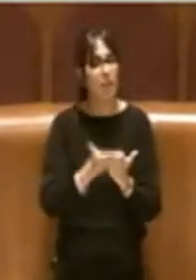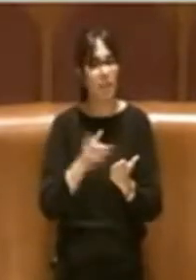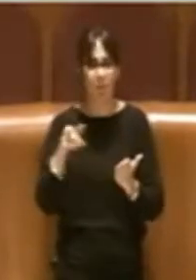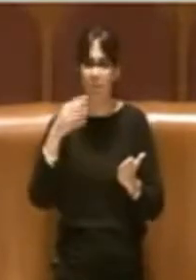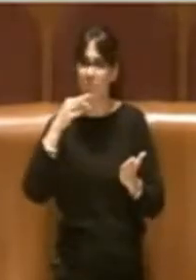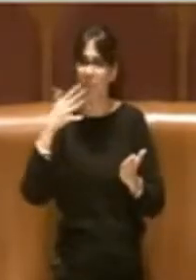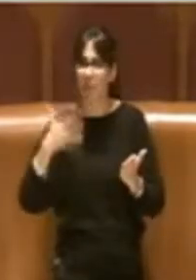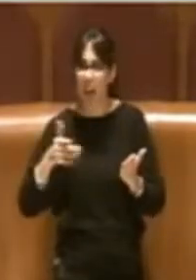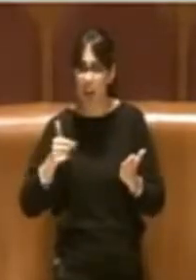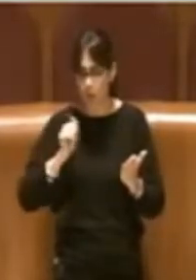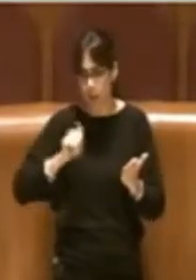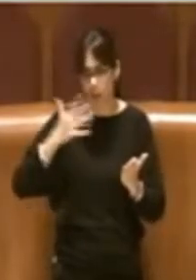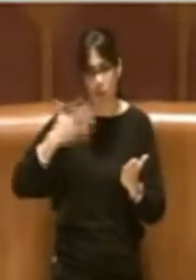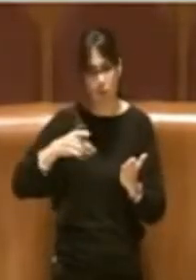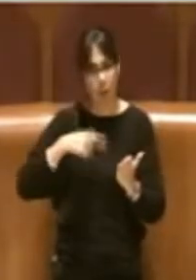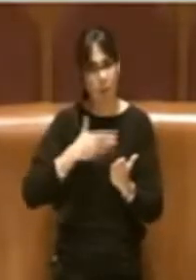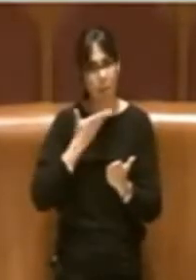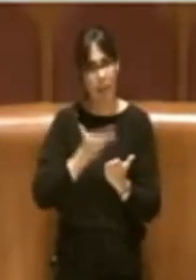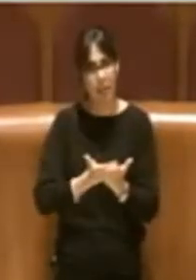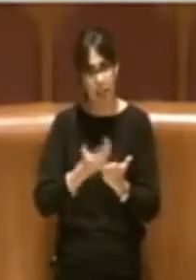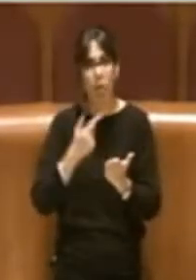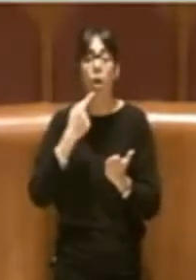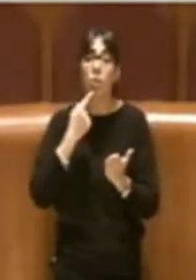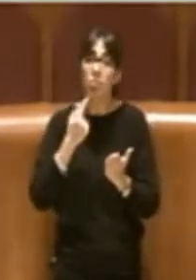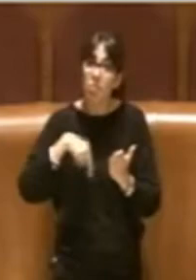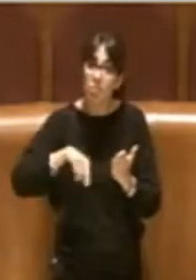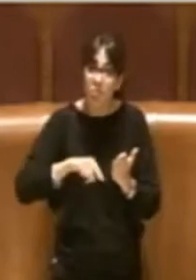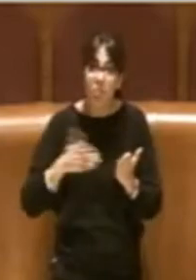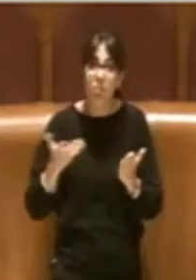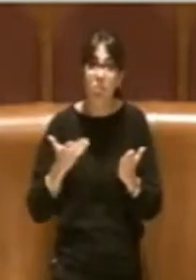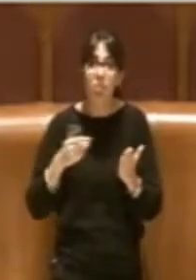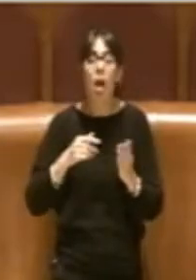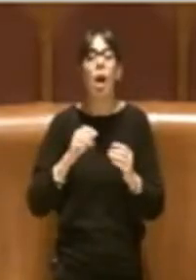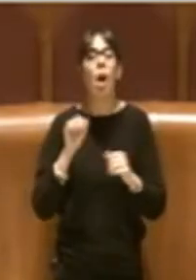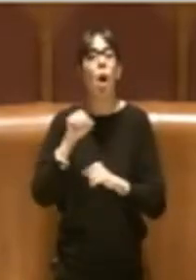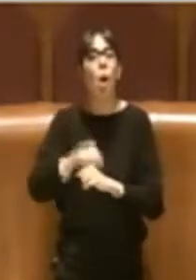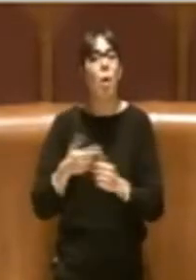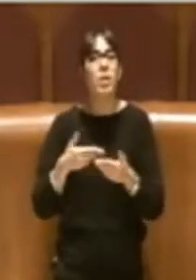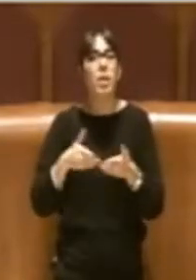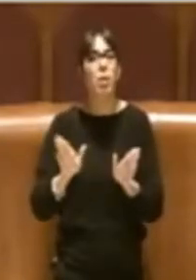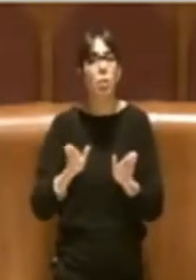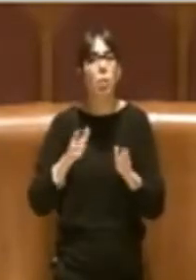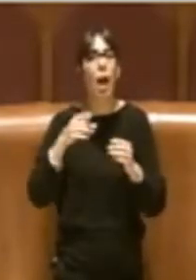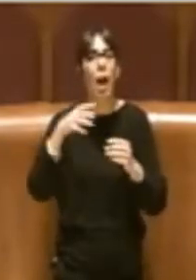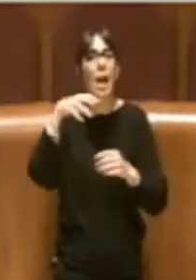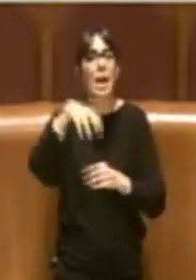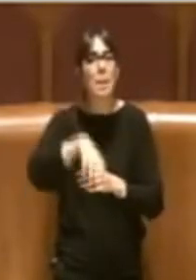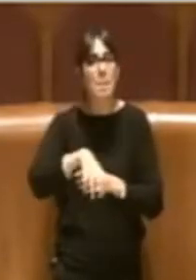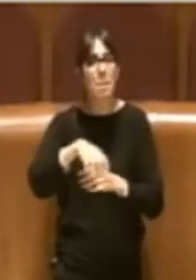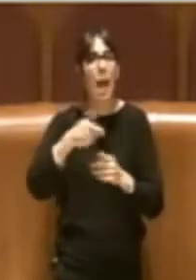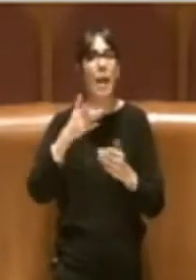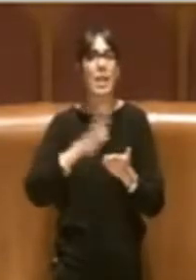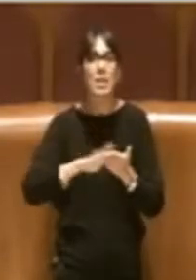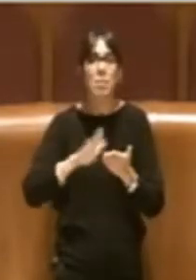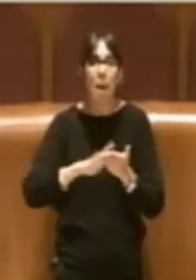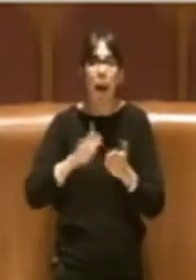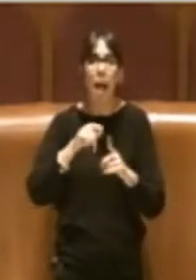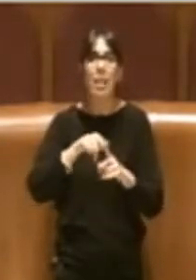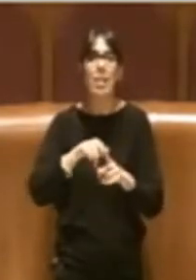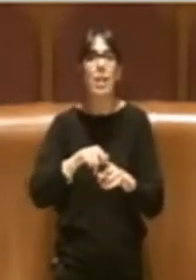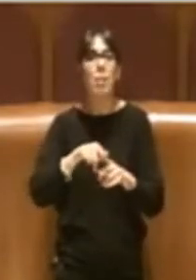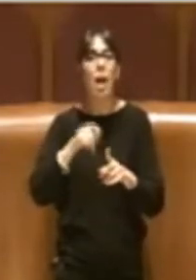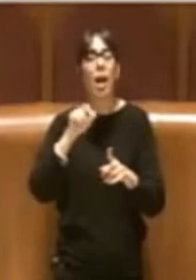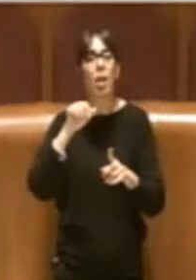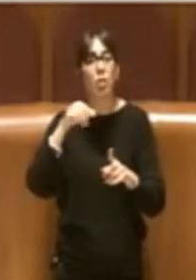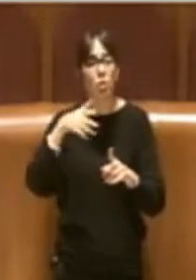e infatti noi diciamo ad opporsi all'apertura di impianti di trattamento e smaltimento sul territorio di Roma Capitale che dovessero derogare